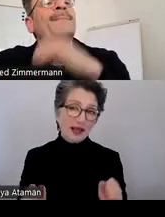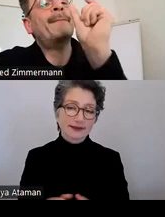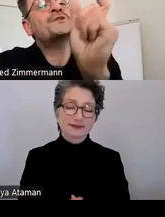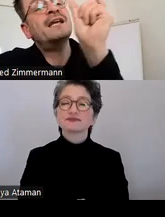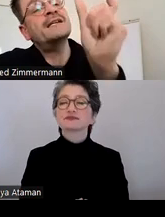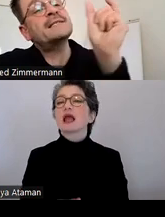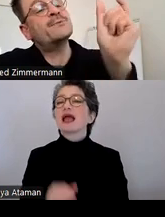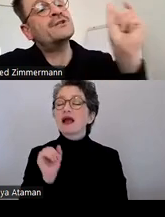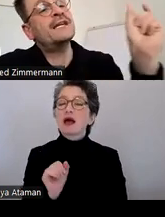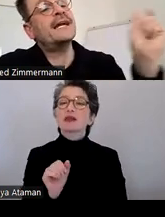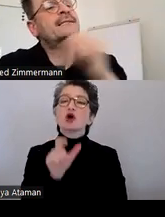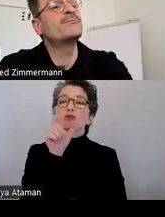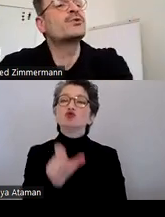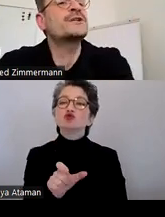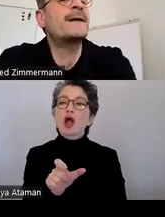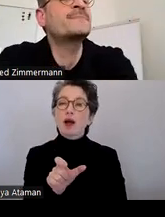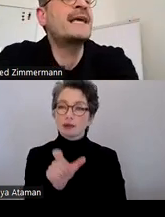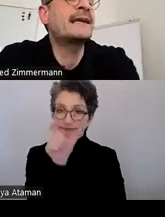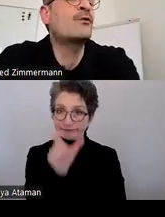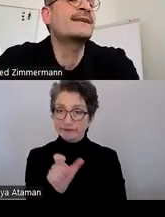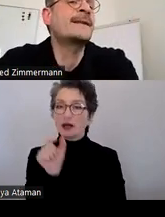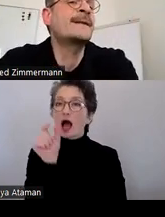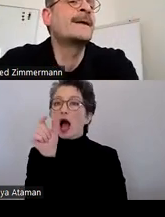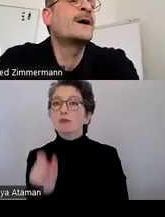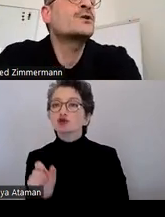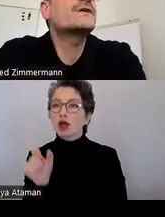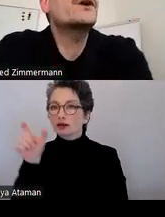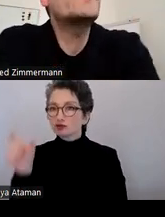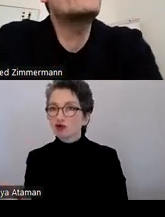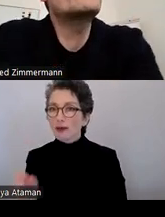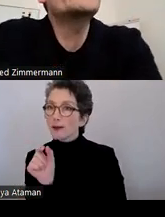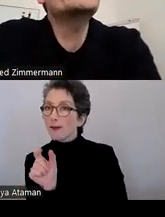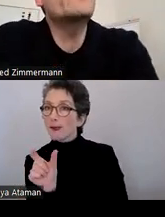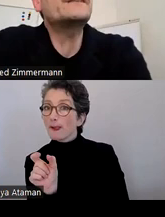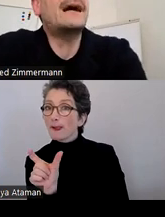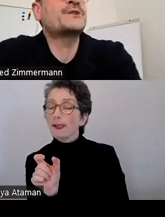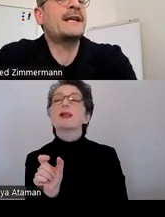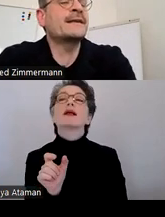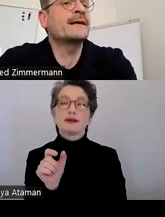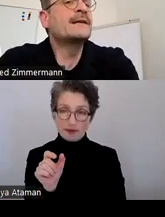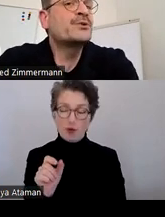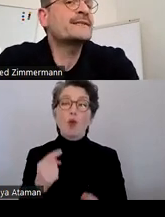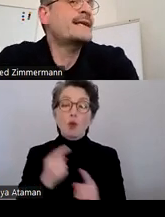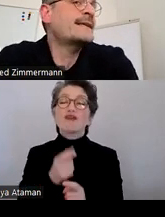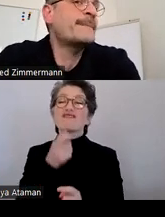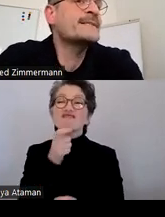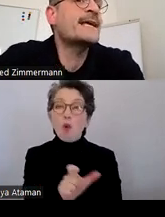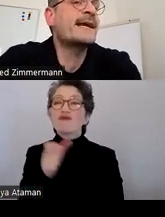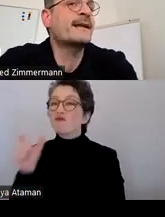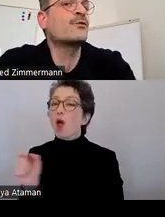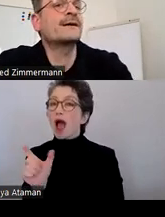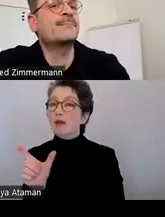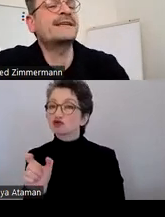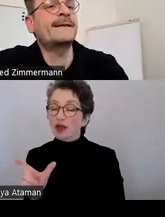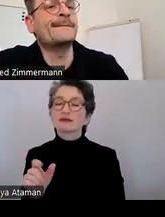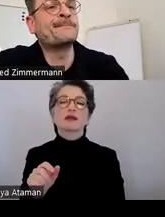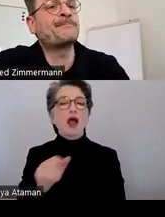Buchstabenabstände zwischen den einzelnen Buchstaben sehr genau benennen und wir können auch die Wortabstände im Prozent eben sehr, sehr